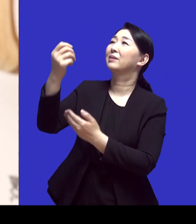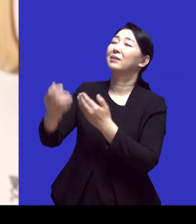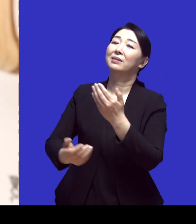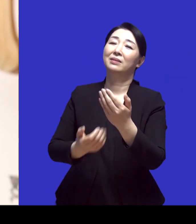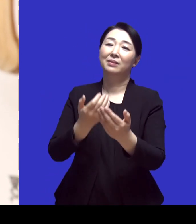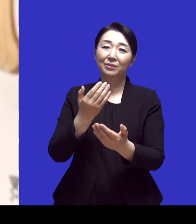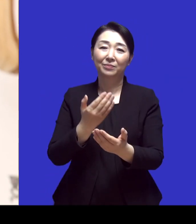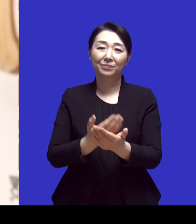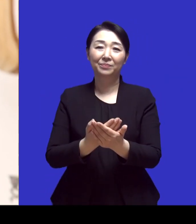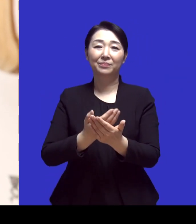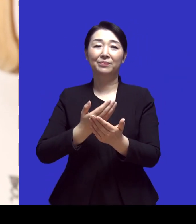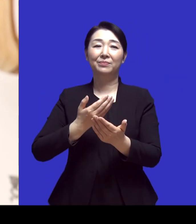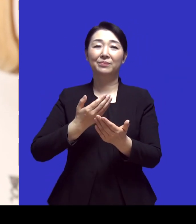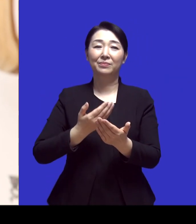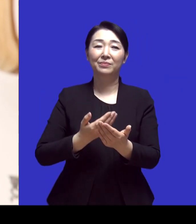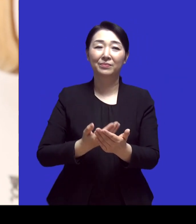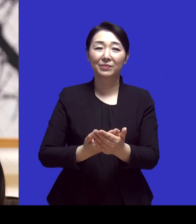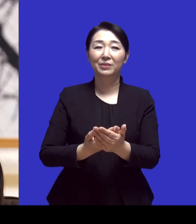받으소서